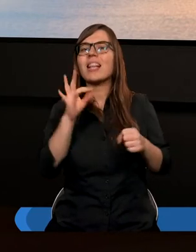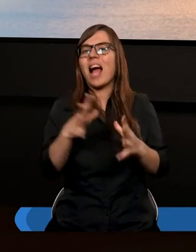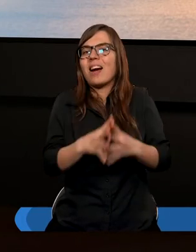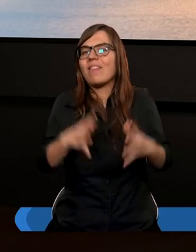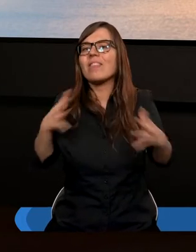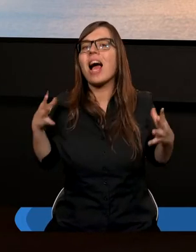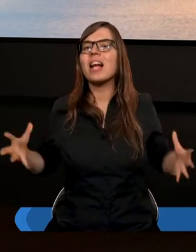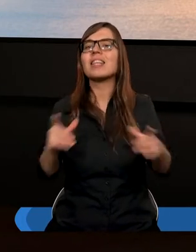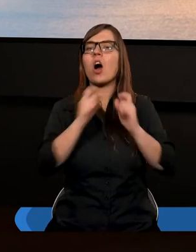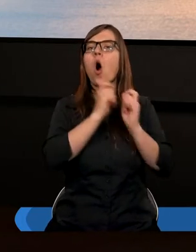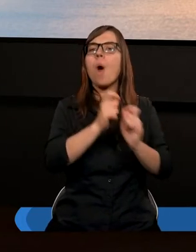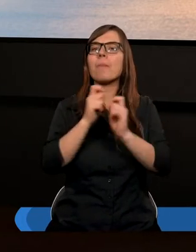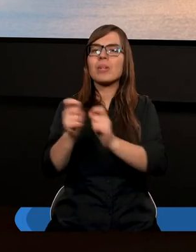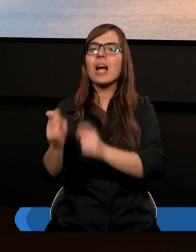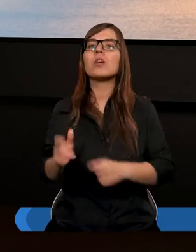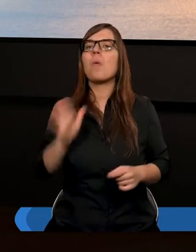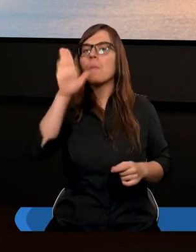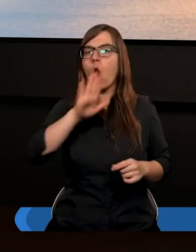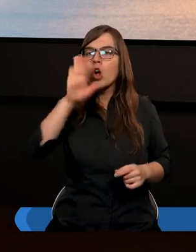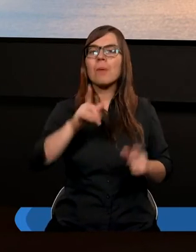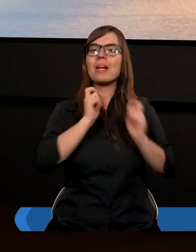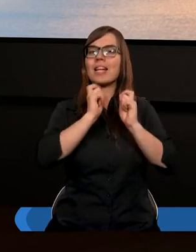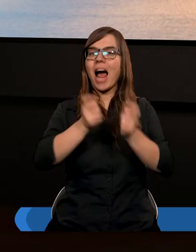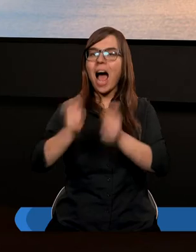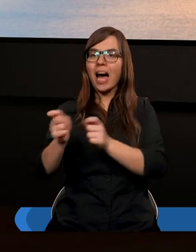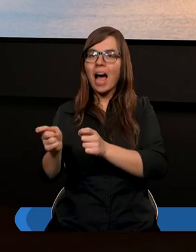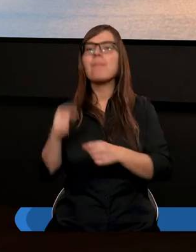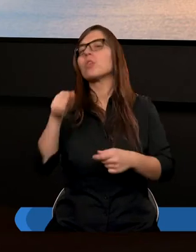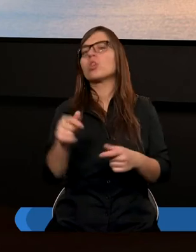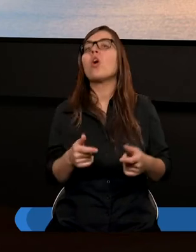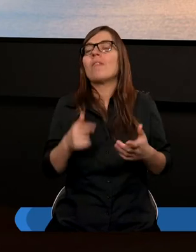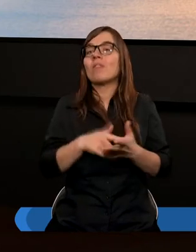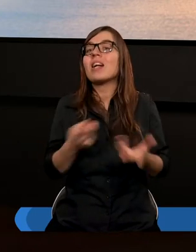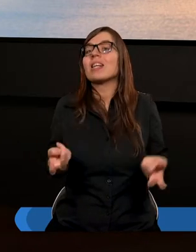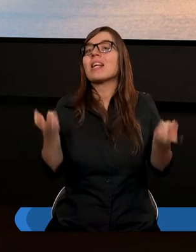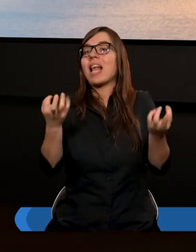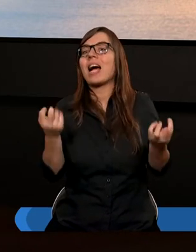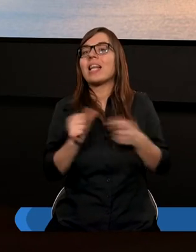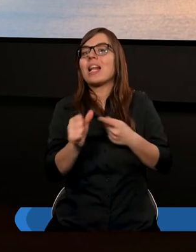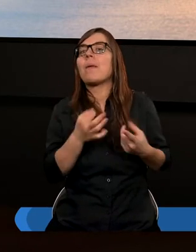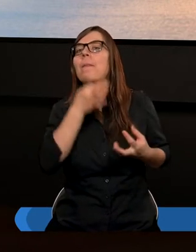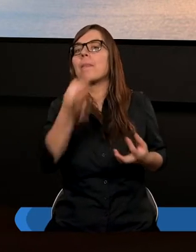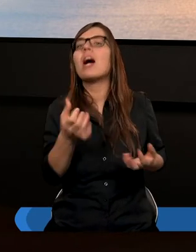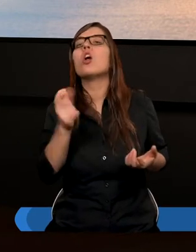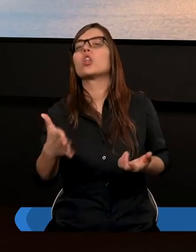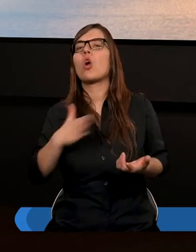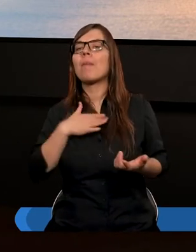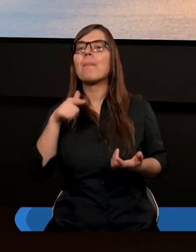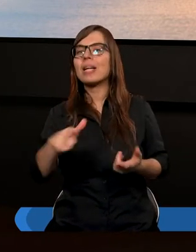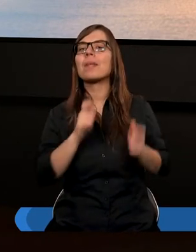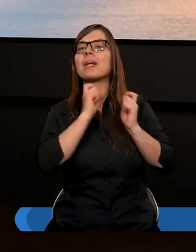wielce obdarzeni Bożymi darami, to teraz powstaje też pytanie, co mamy z tymi